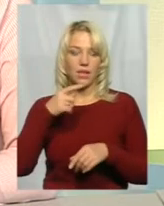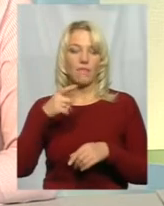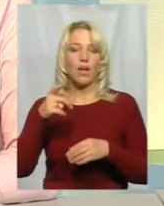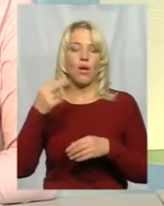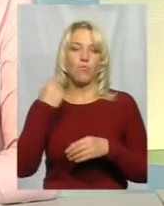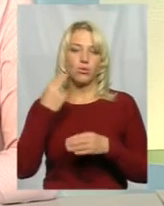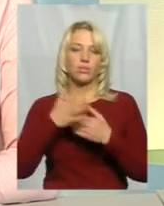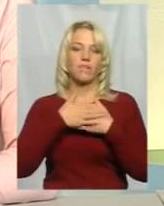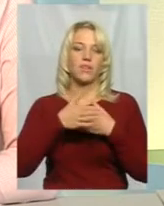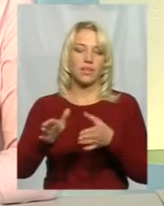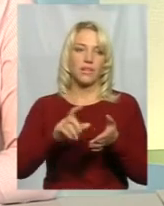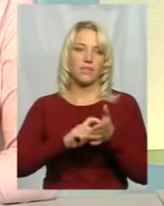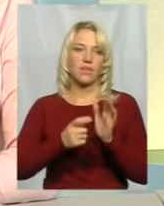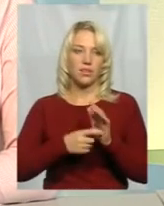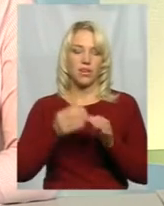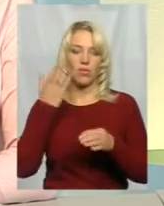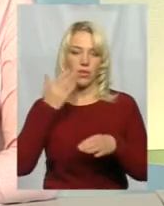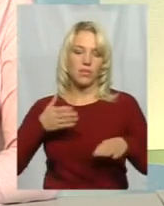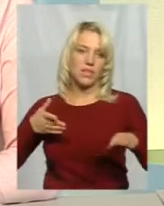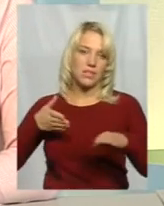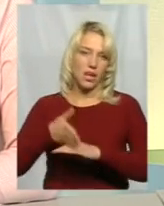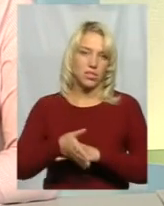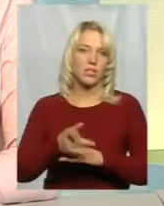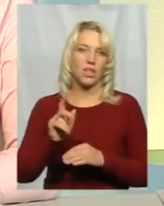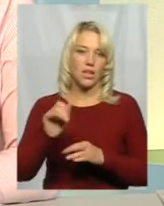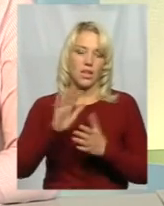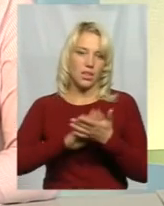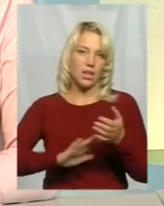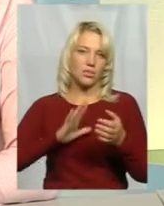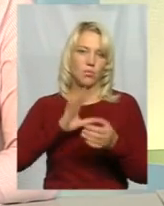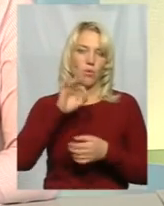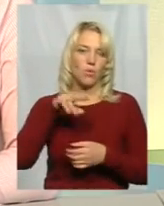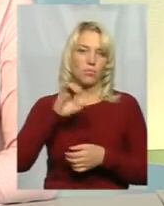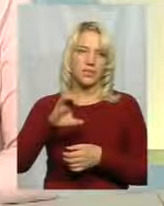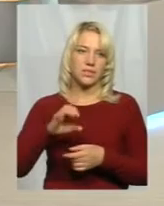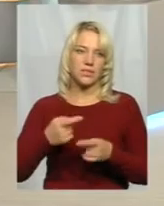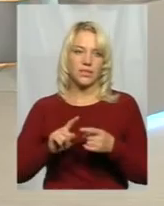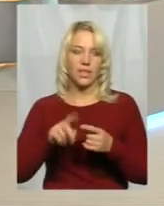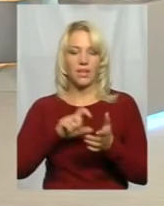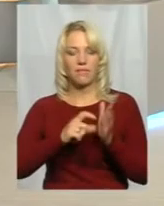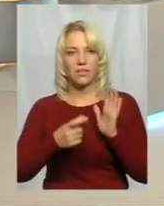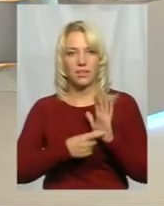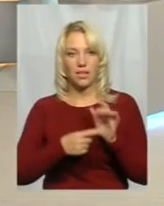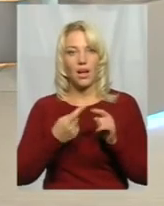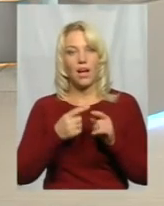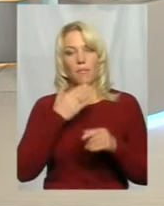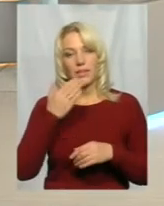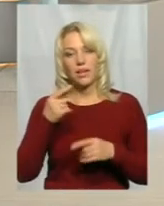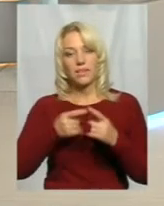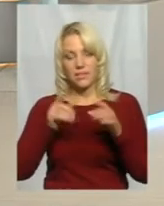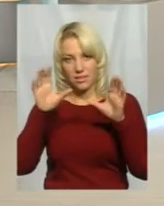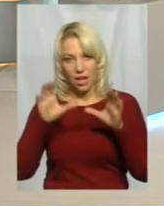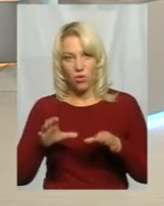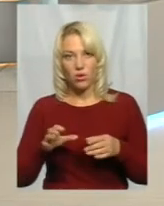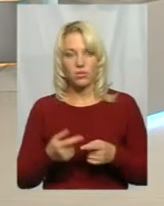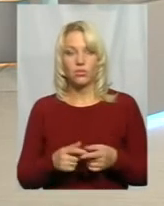відкрив квартиру, вони зайшли і в подальшому проводили опис цієї квартири. А це законно? Ну, фактично, в інших випад, в